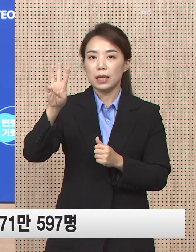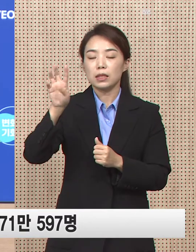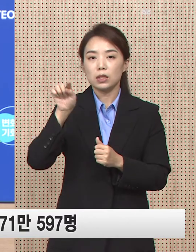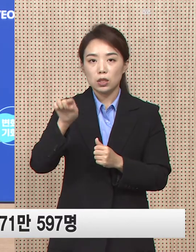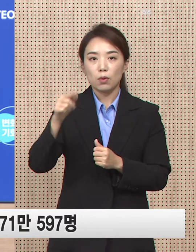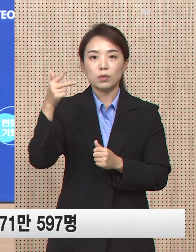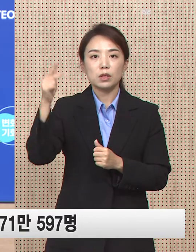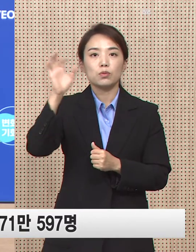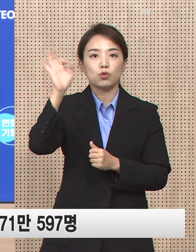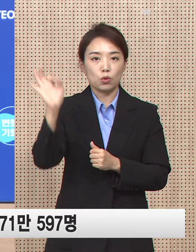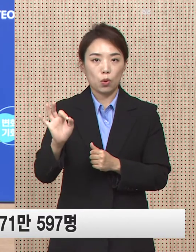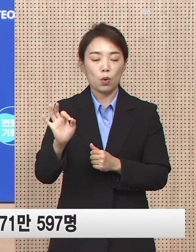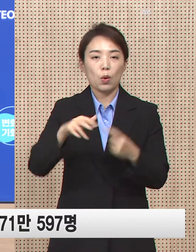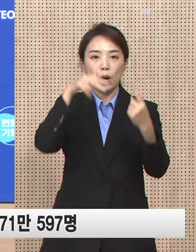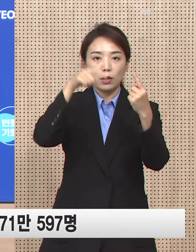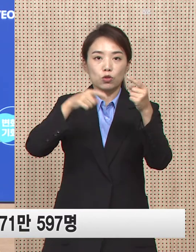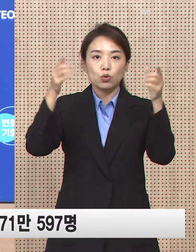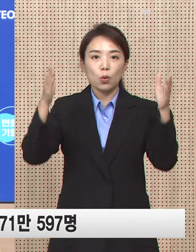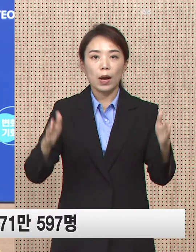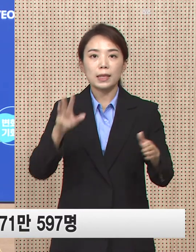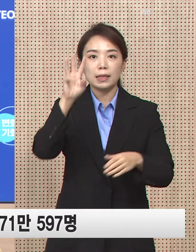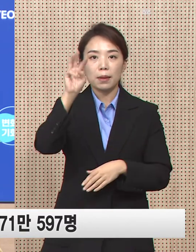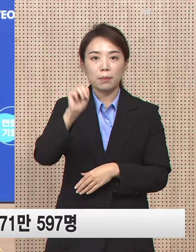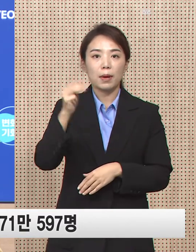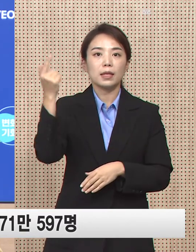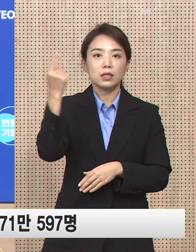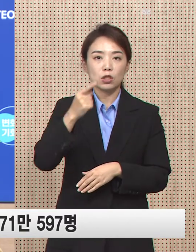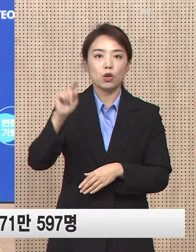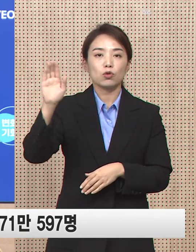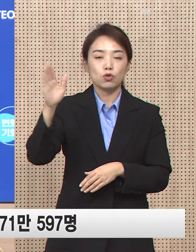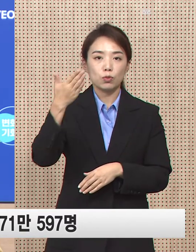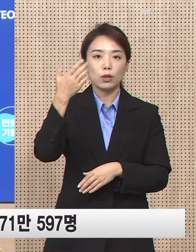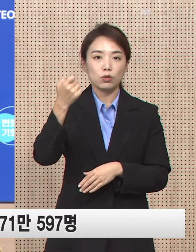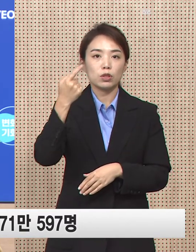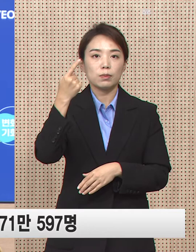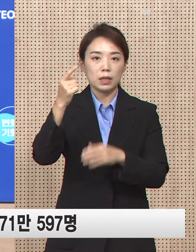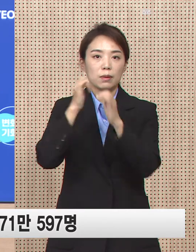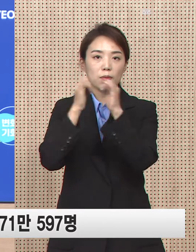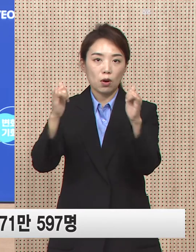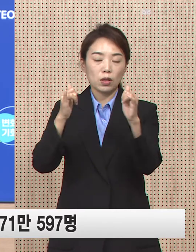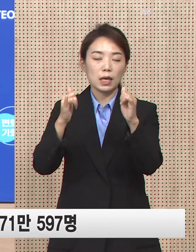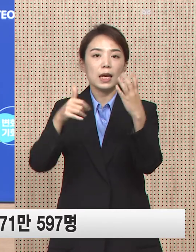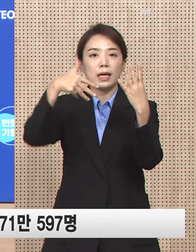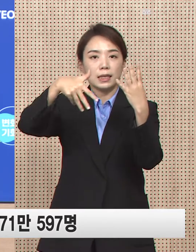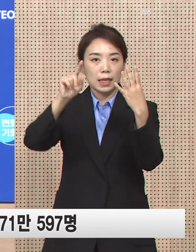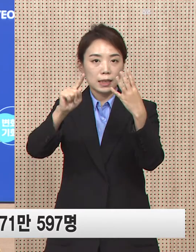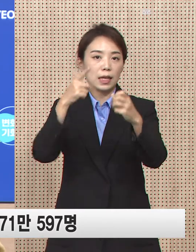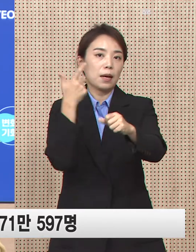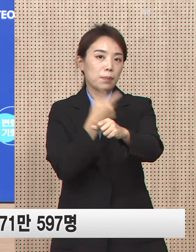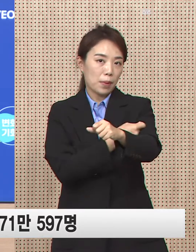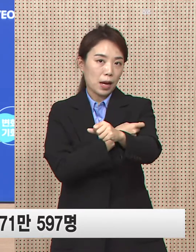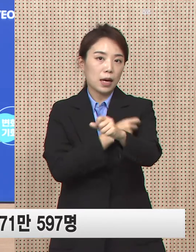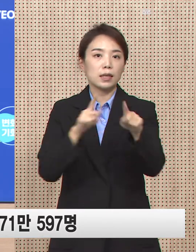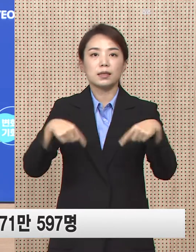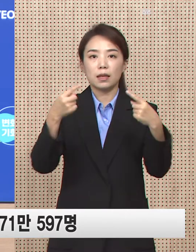%입니다. 지난 한 주 동안에 3만 1,961명이 4차 접종에 참여하였습니다.